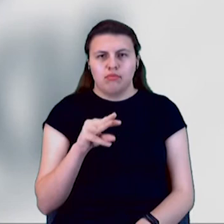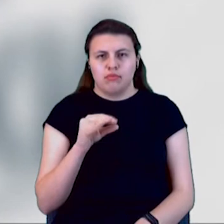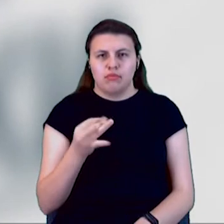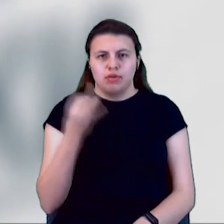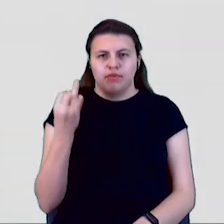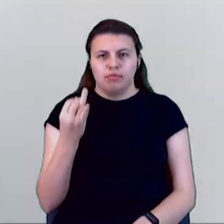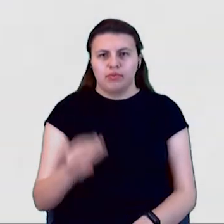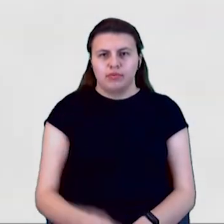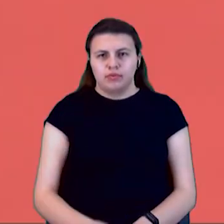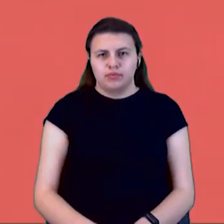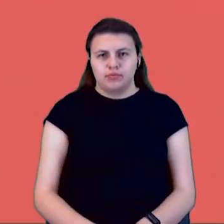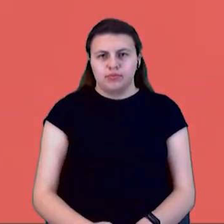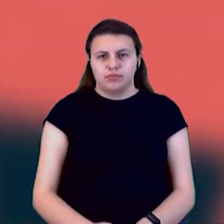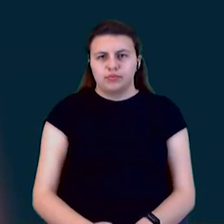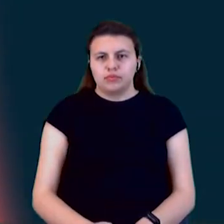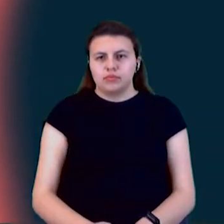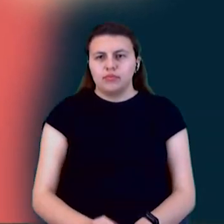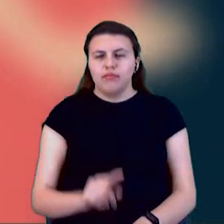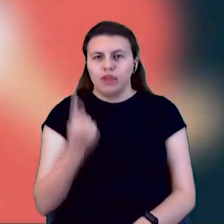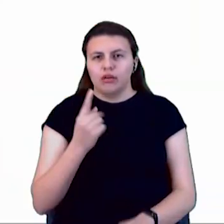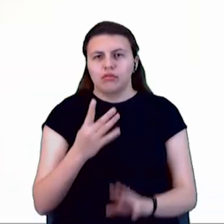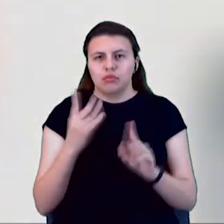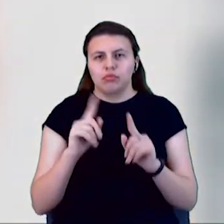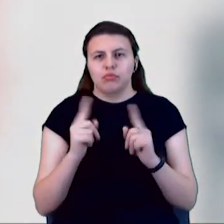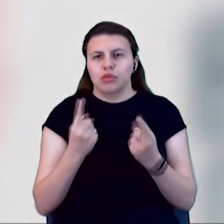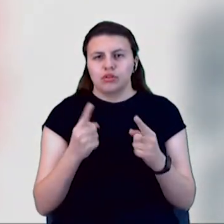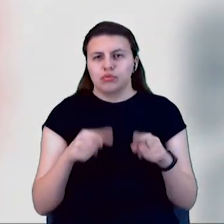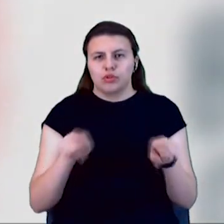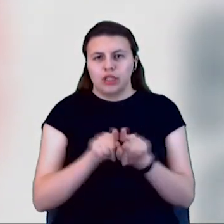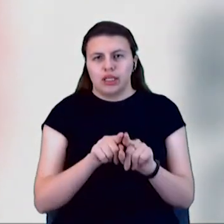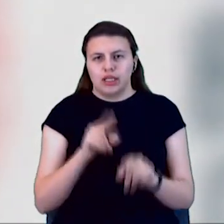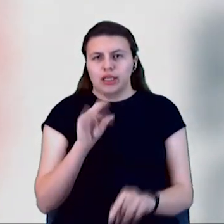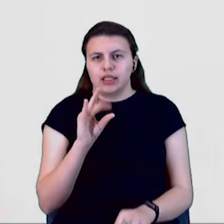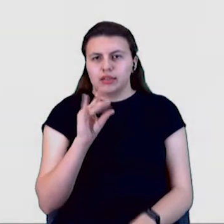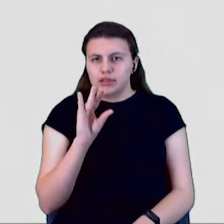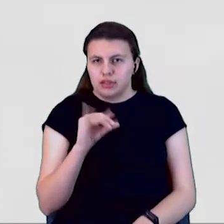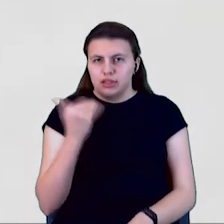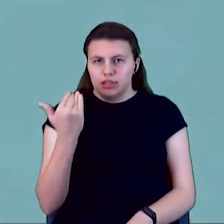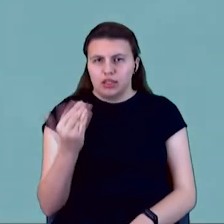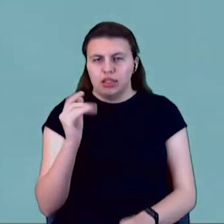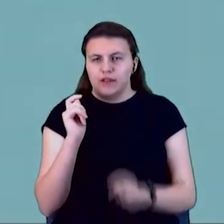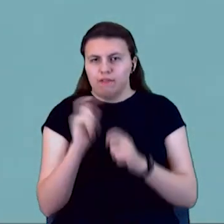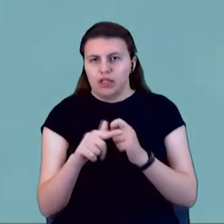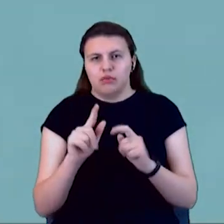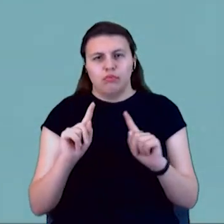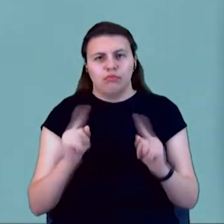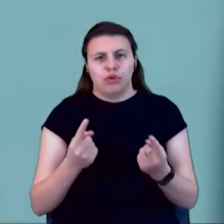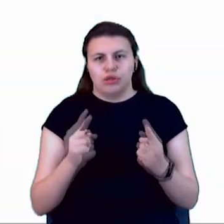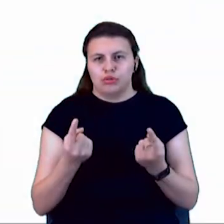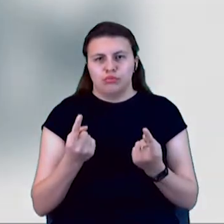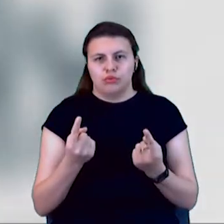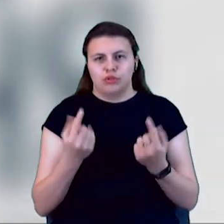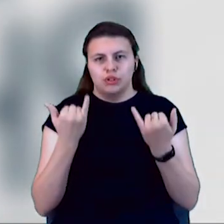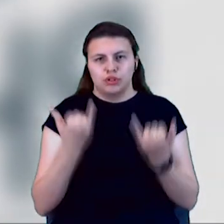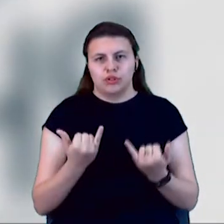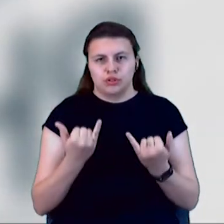Смотрите, в першу чергу, чому такі ризки со сторони інвесторів, чому вони зараз сюди,